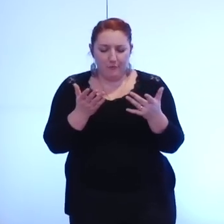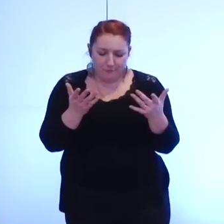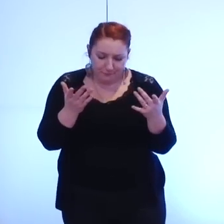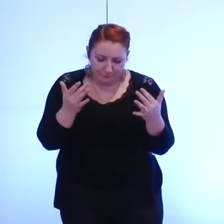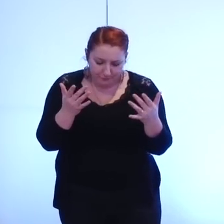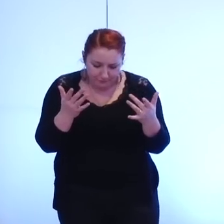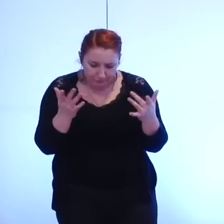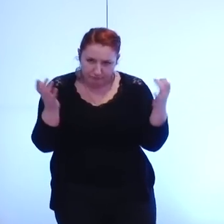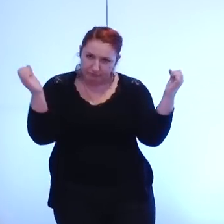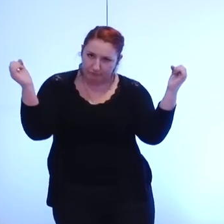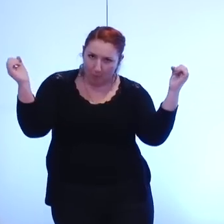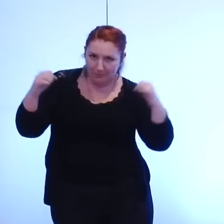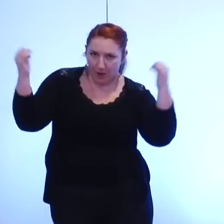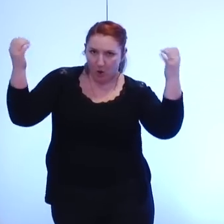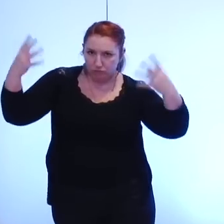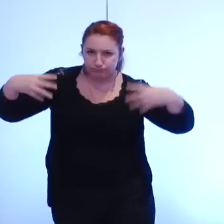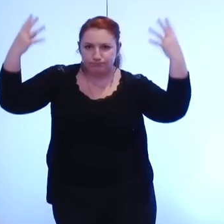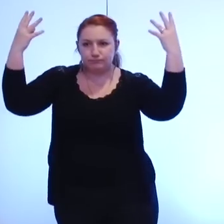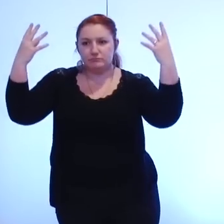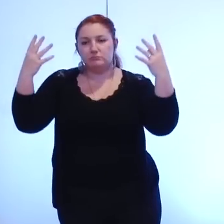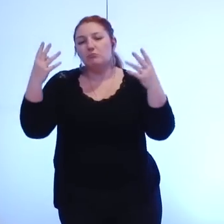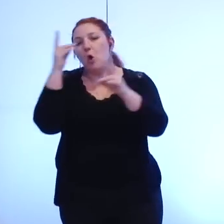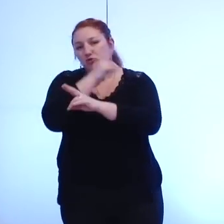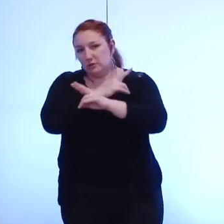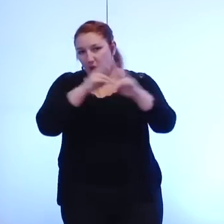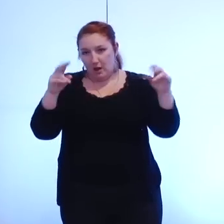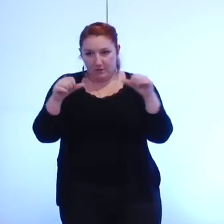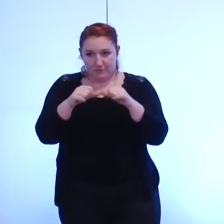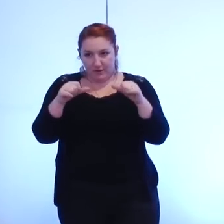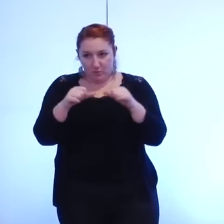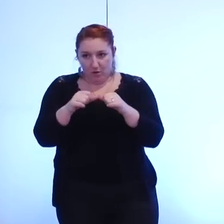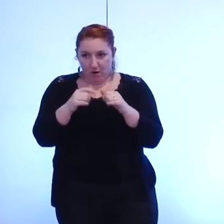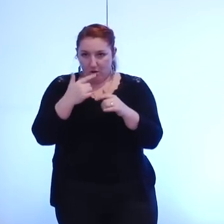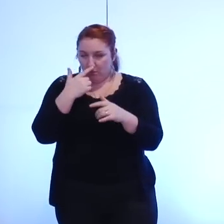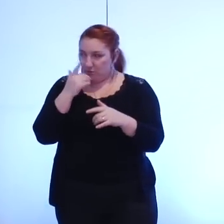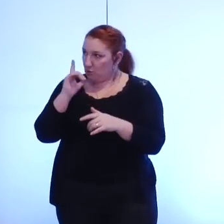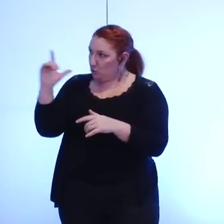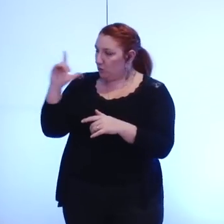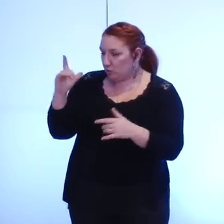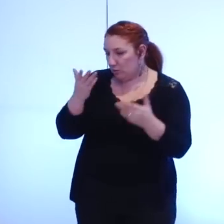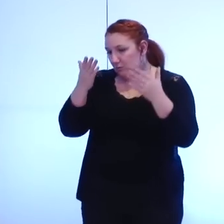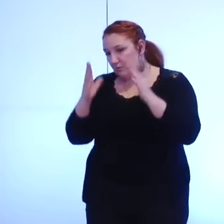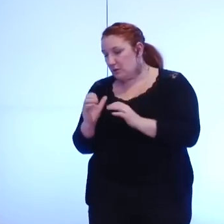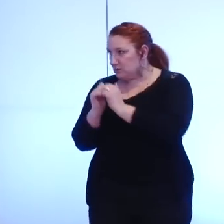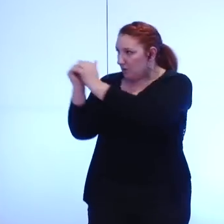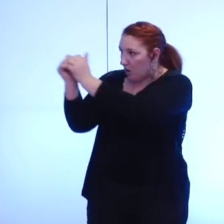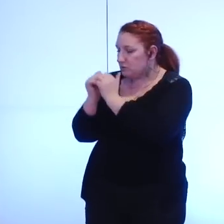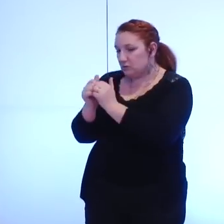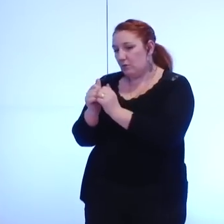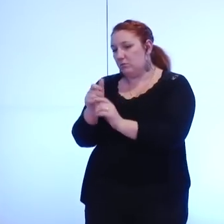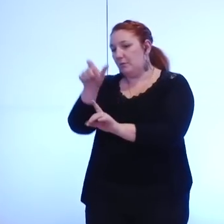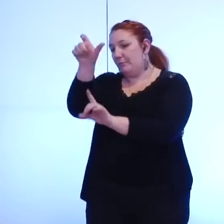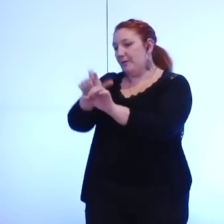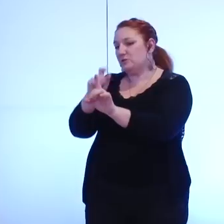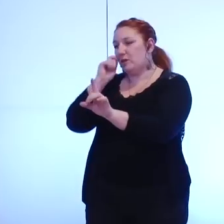à un accord il est assez courant dans ces cas là de se mettre d'accord sur quel est l'expert indépendant que nous missionnons